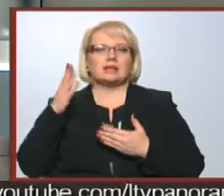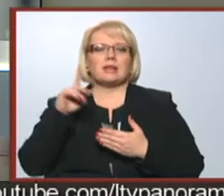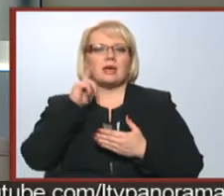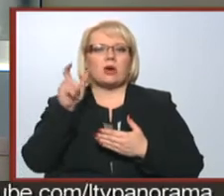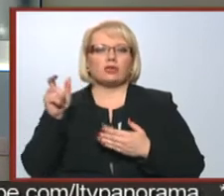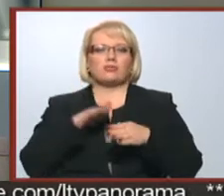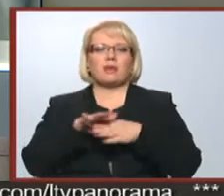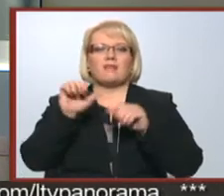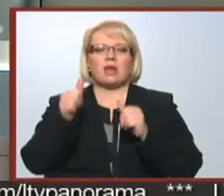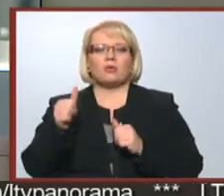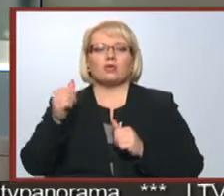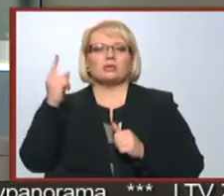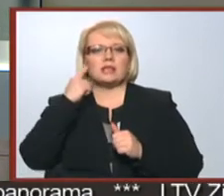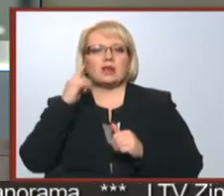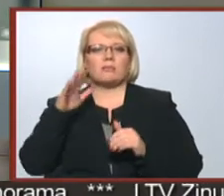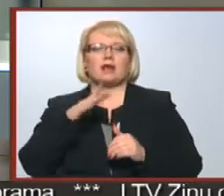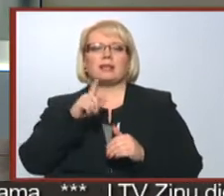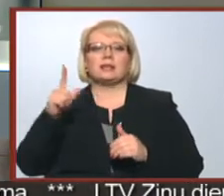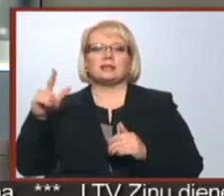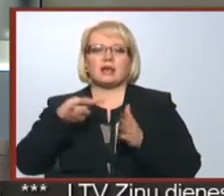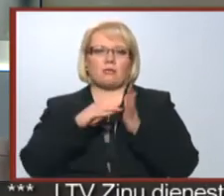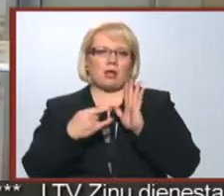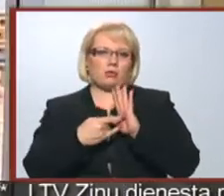jaunieši pilnveidotu zināšanas par līdzeku plānošanu.